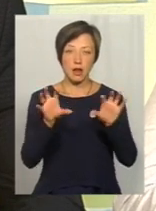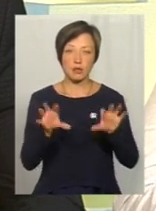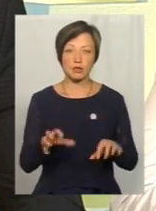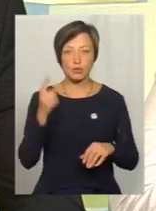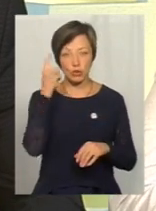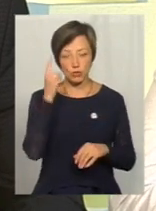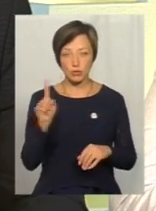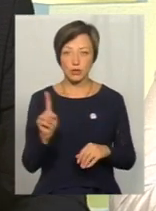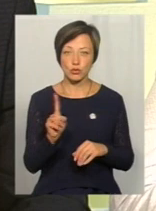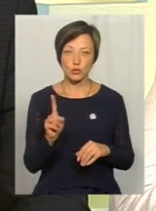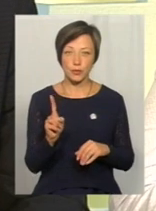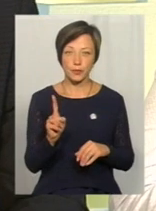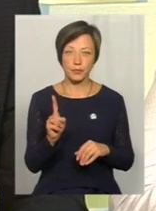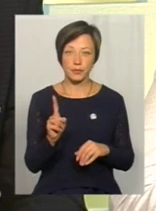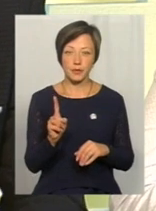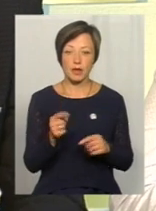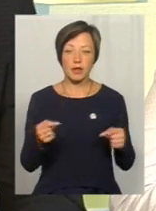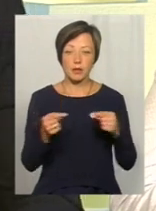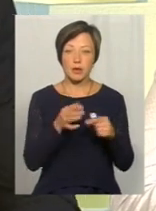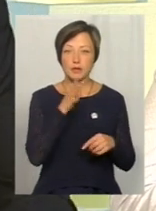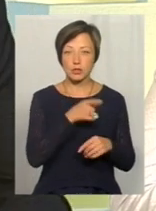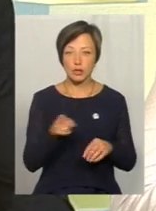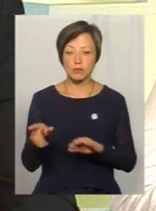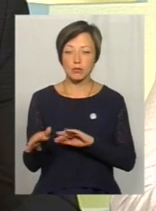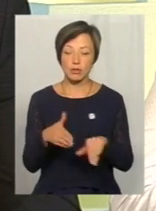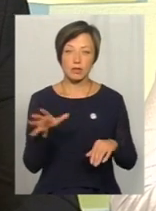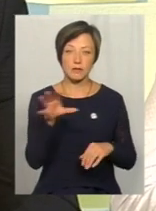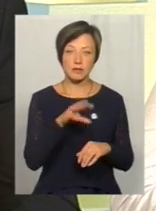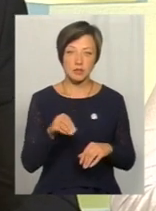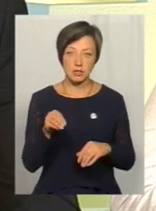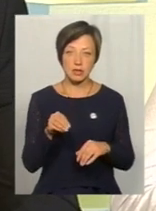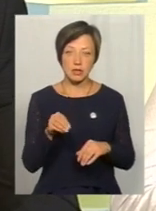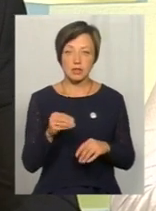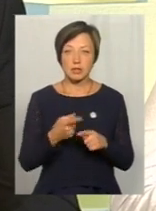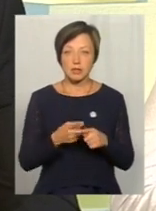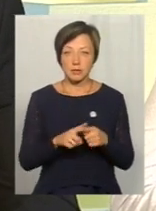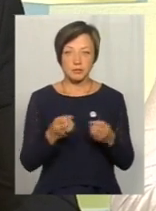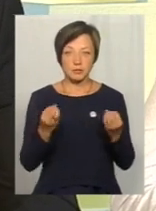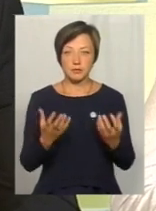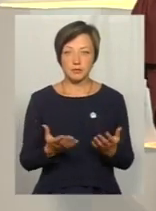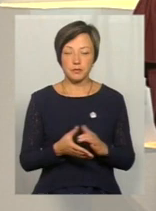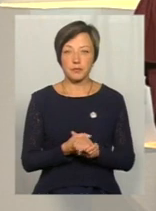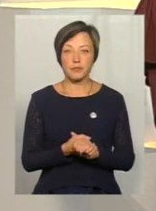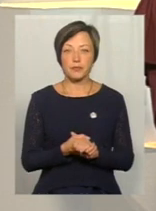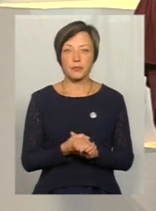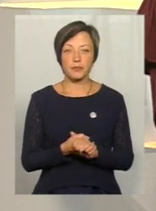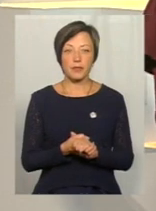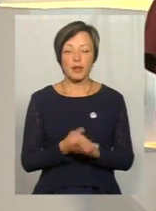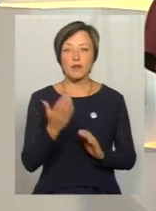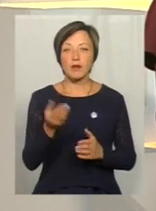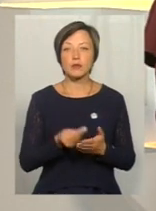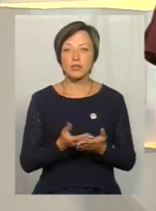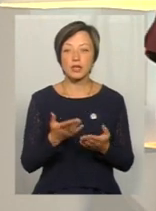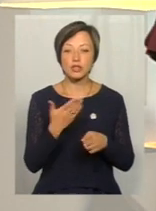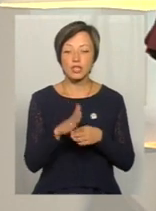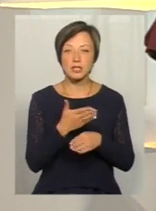я думаю, що якийсь певний час пройде і взагалі всі, ну, це просто... А от, за вашими оцінками, яка частина